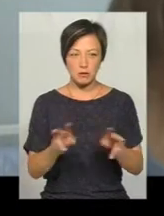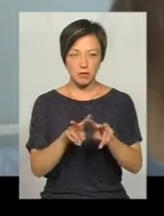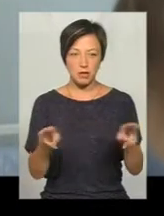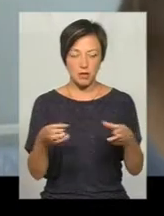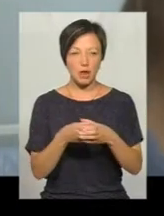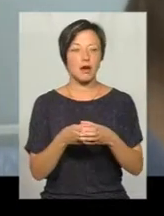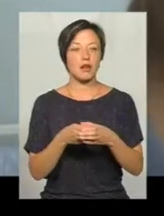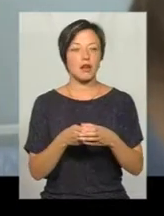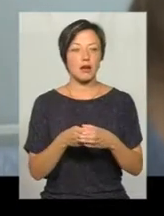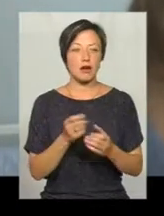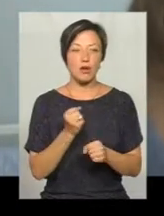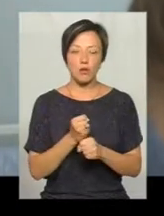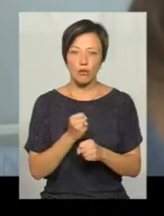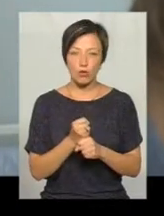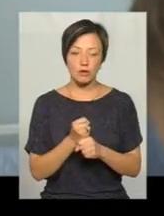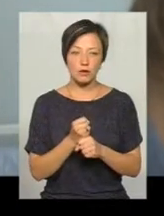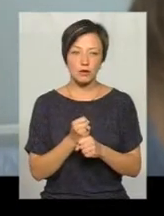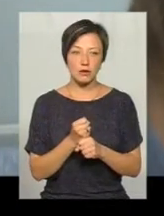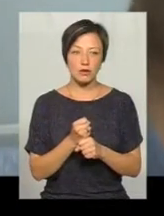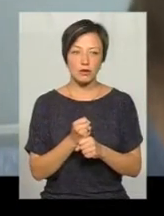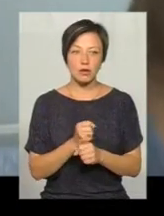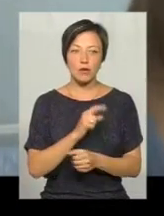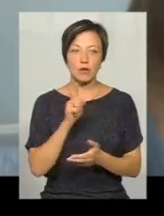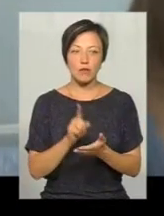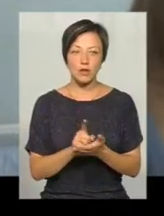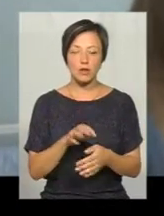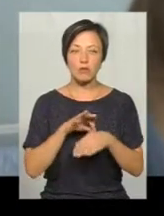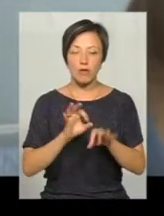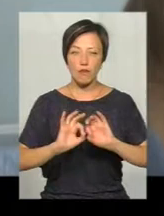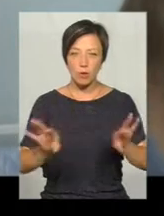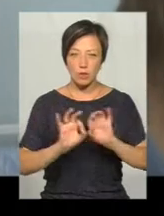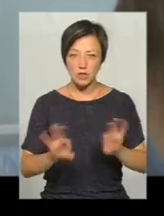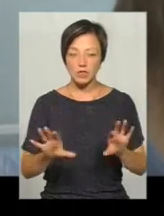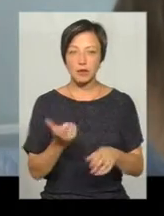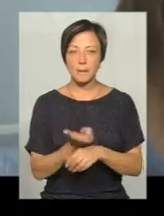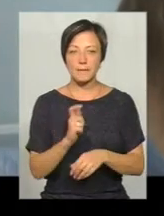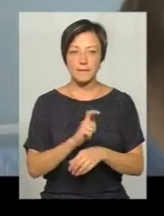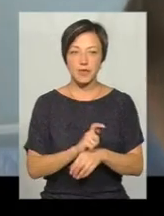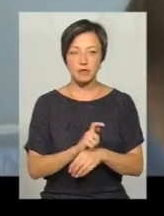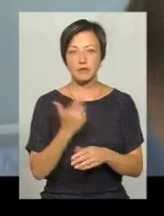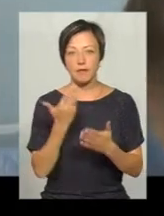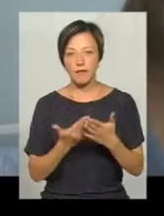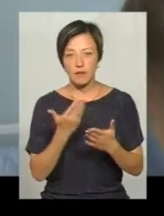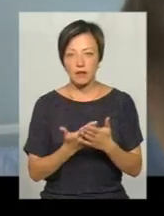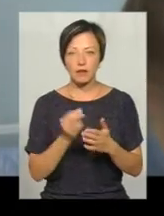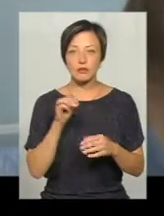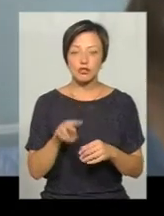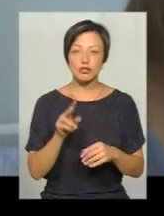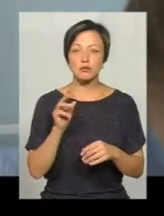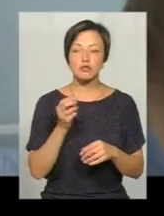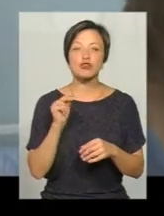Робота повинна проводитись більше, як розповідати, чим це